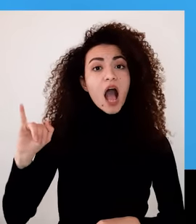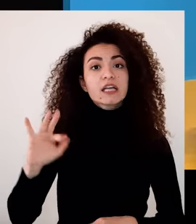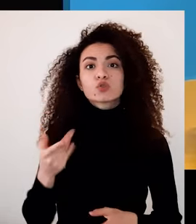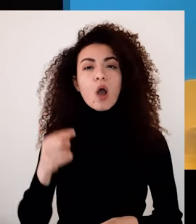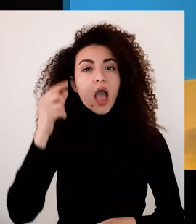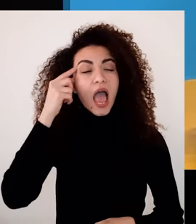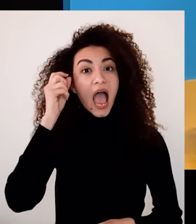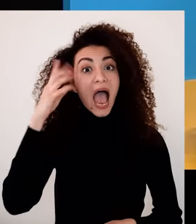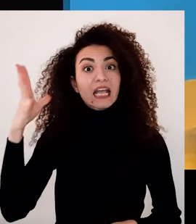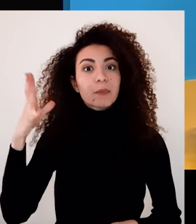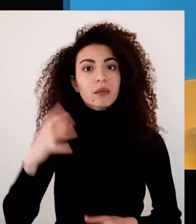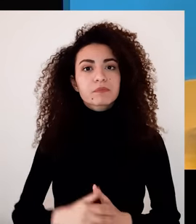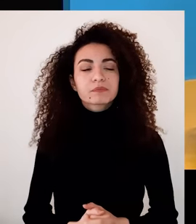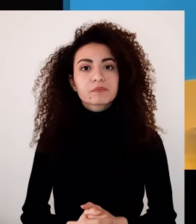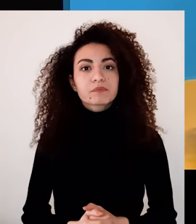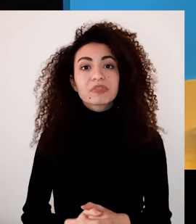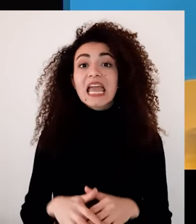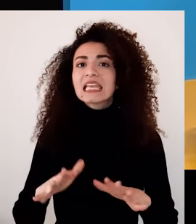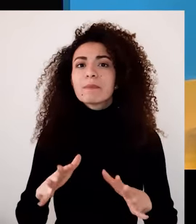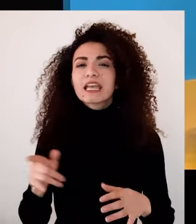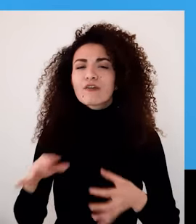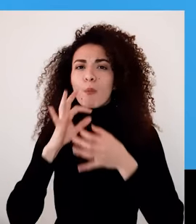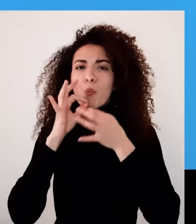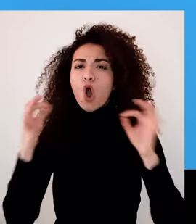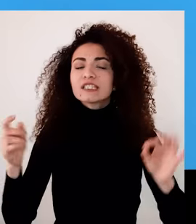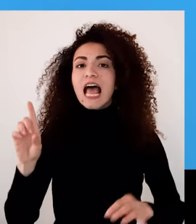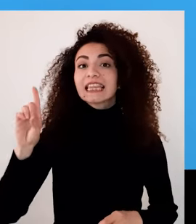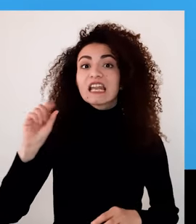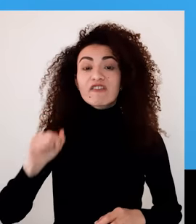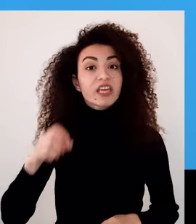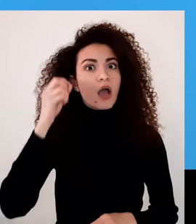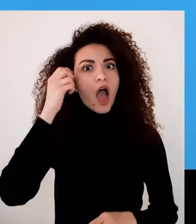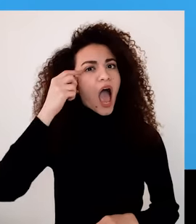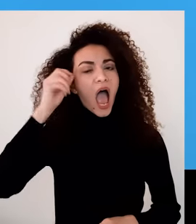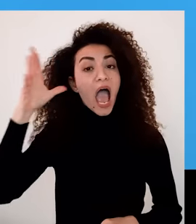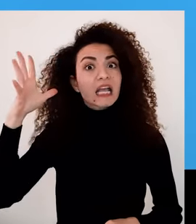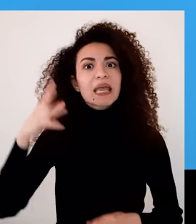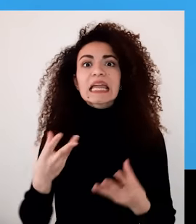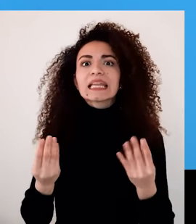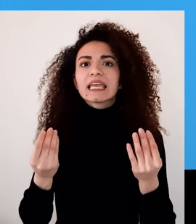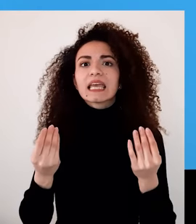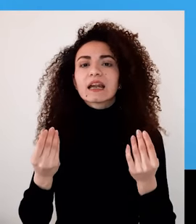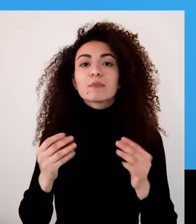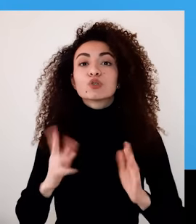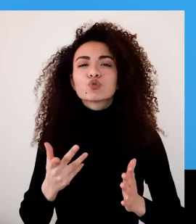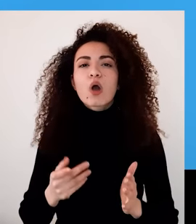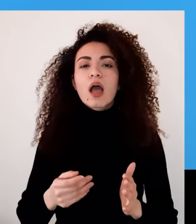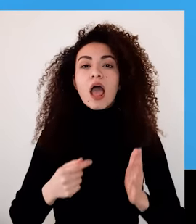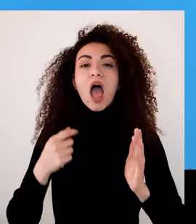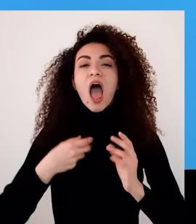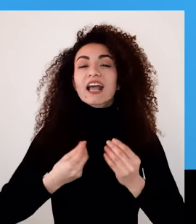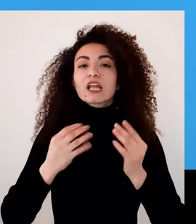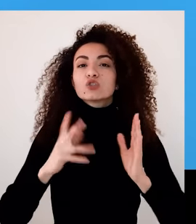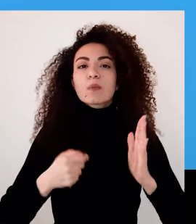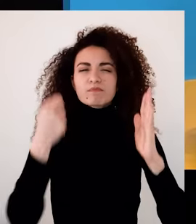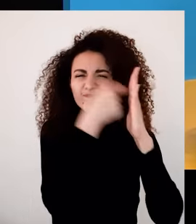وهي الحكمة أو الـ Insight وربما من العبر الممكن استخلاصة من قصة دينا أو بأي